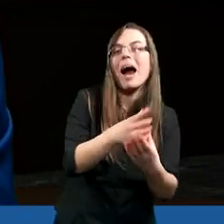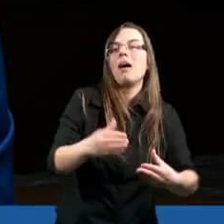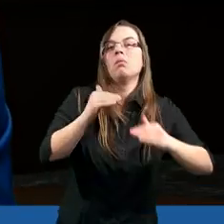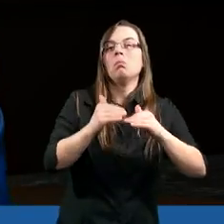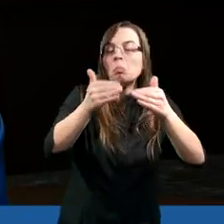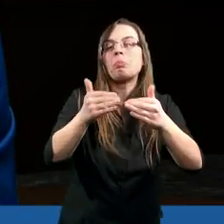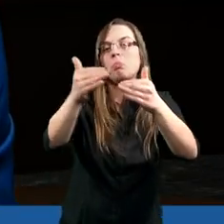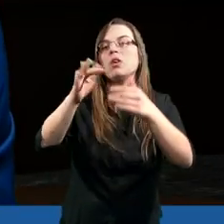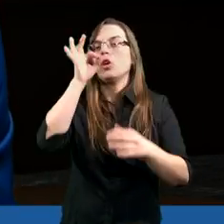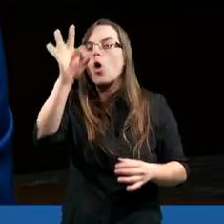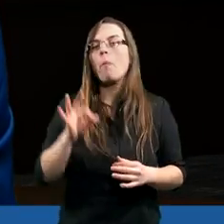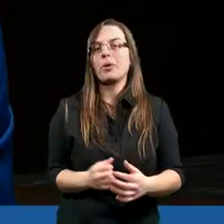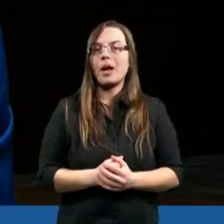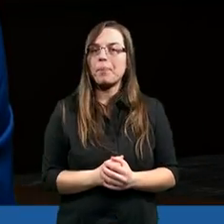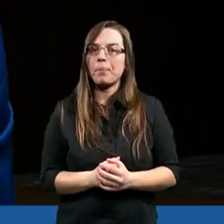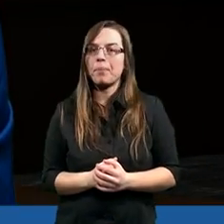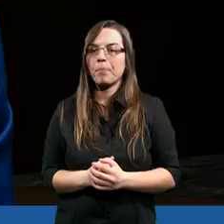I czasami nam się wydaje,